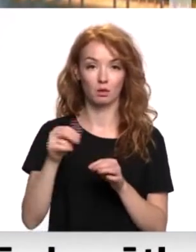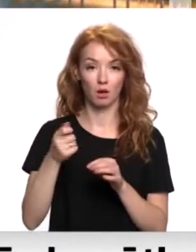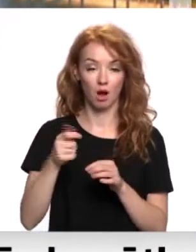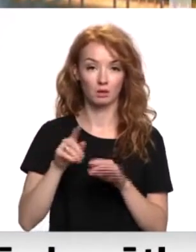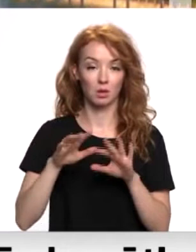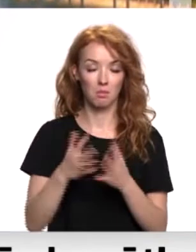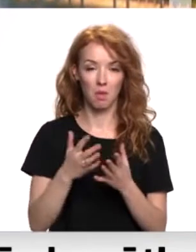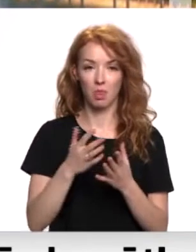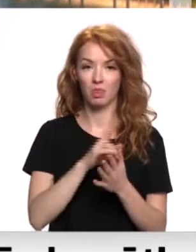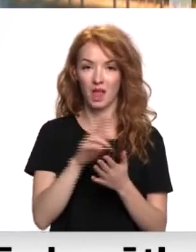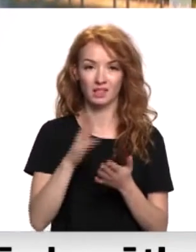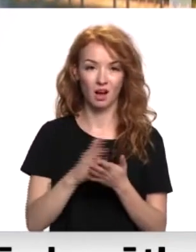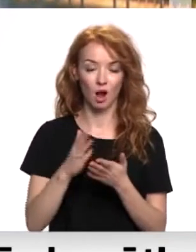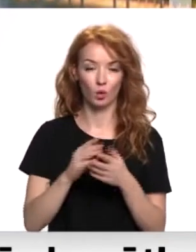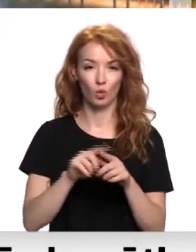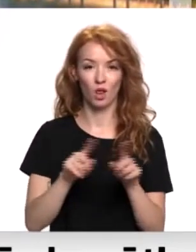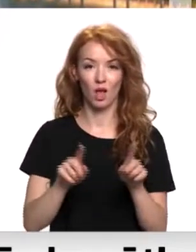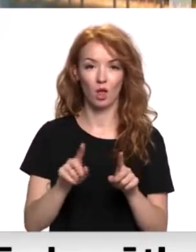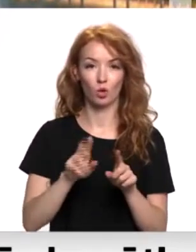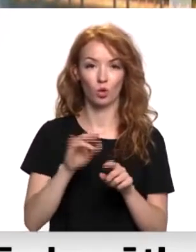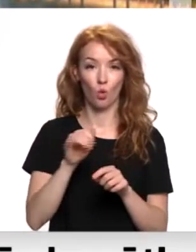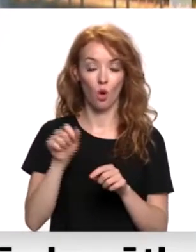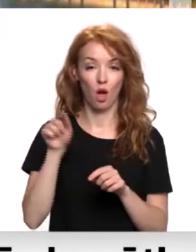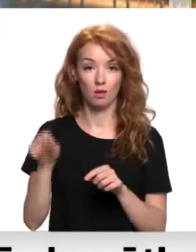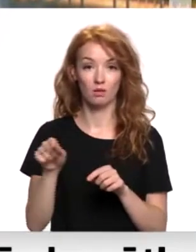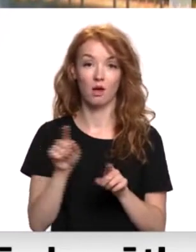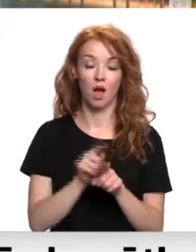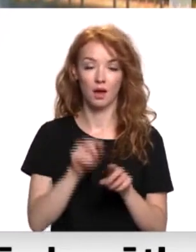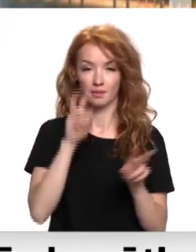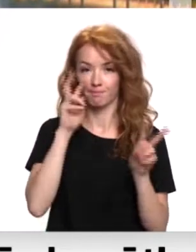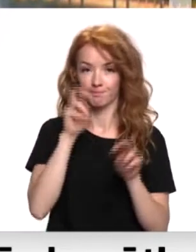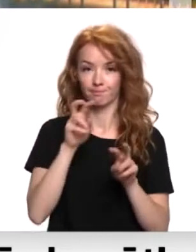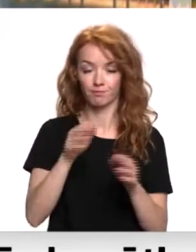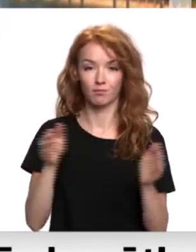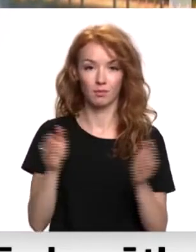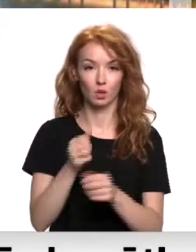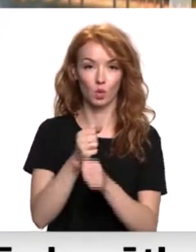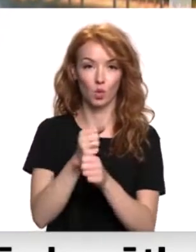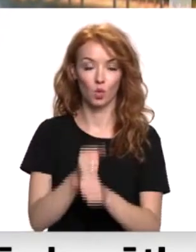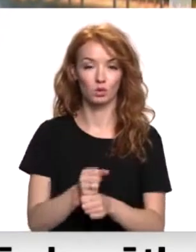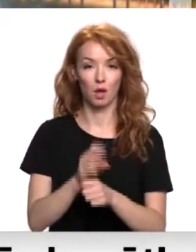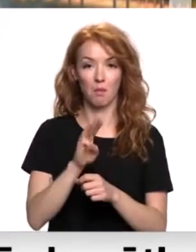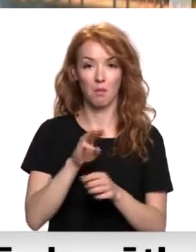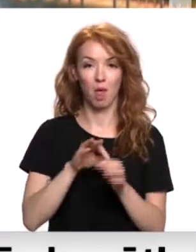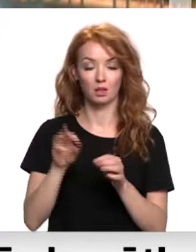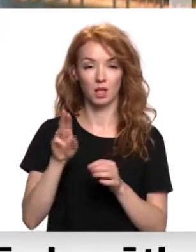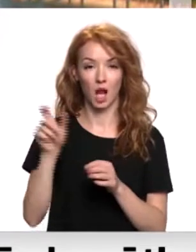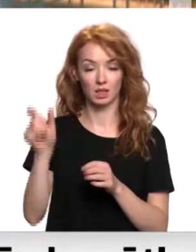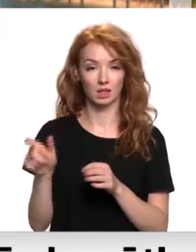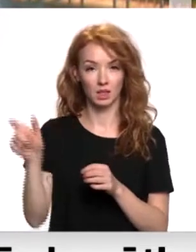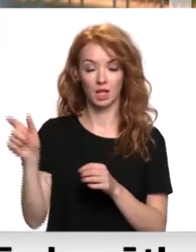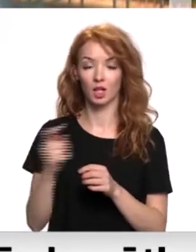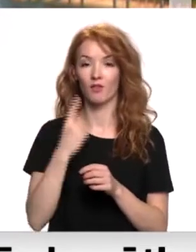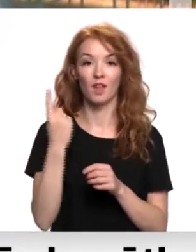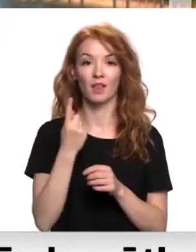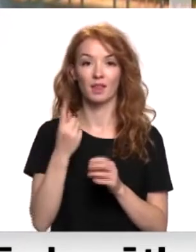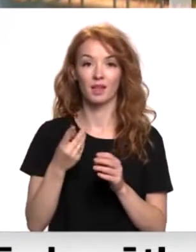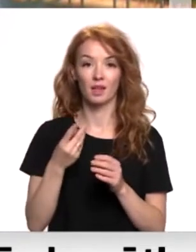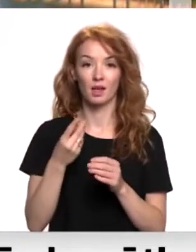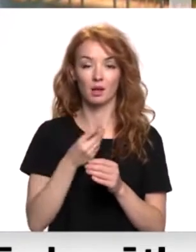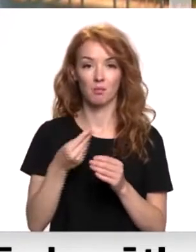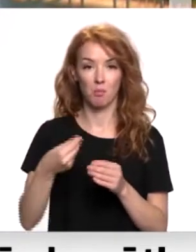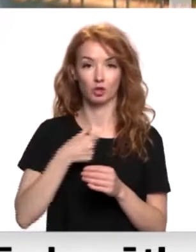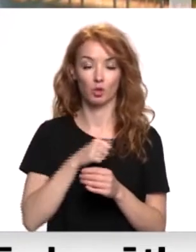Lai gan vairāk nesakārtotu lietu ir rojā no revidētajām mazajām ostām mērsredznieki vienīgie Latvijā izmaksājuši sev